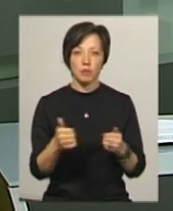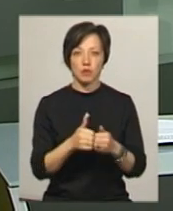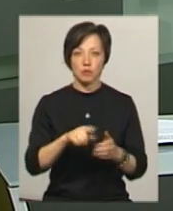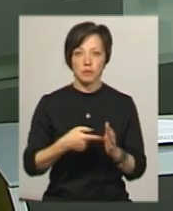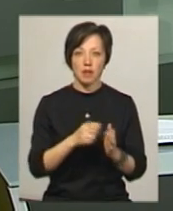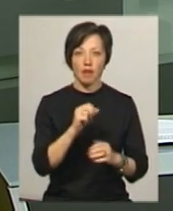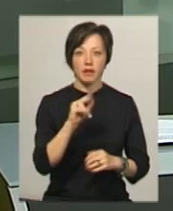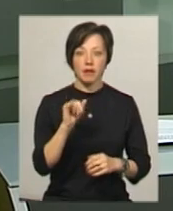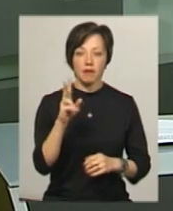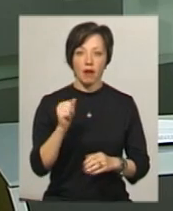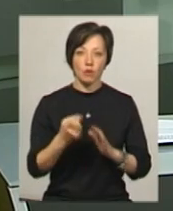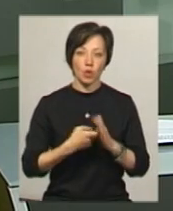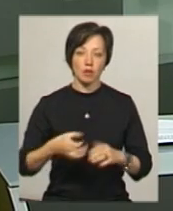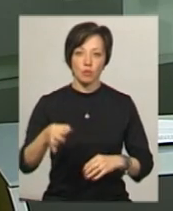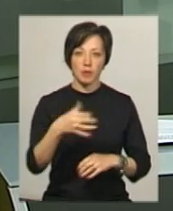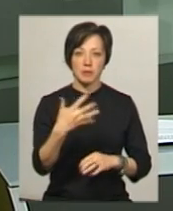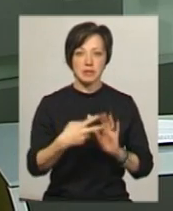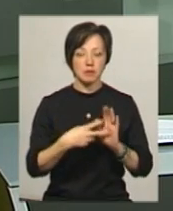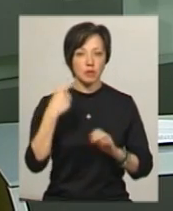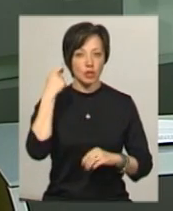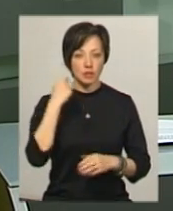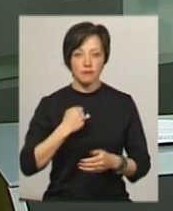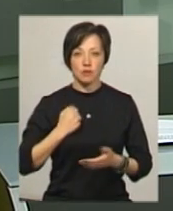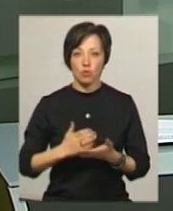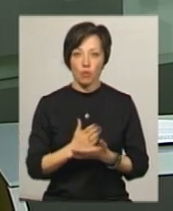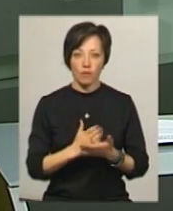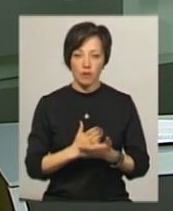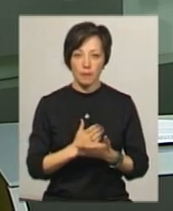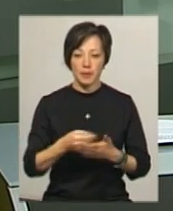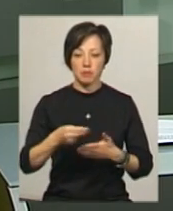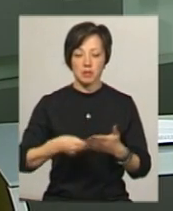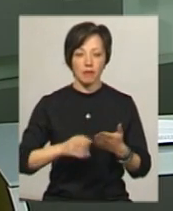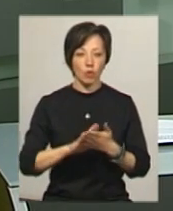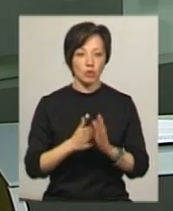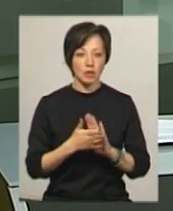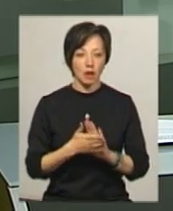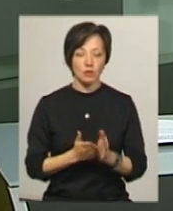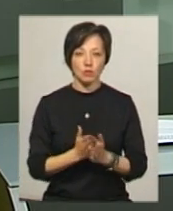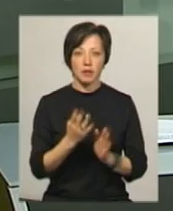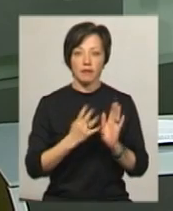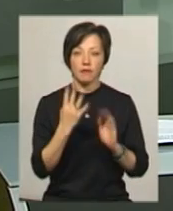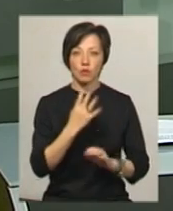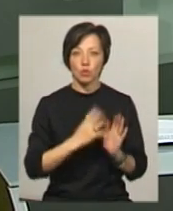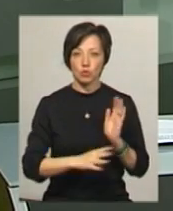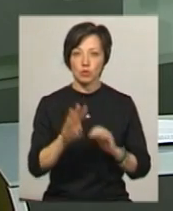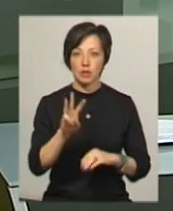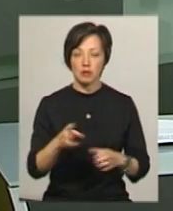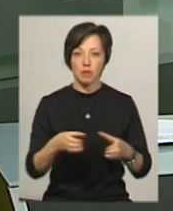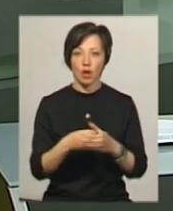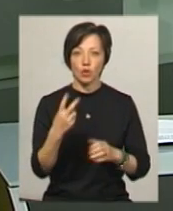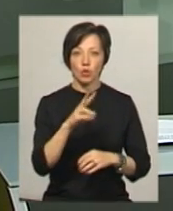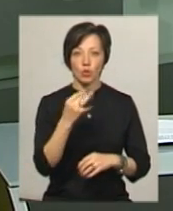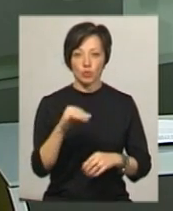Авдіївка Донецької області 57-річний військовий Микола Неживий підписав контракт на службу у 93-й бригаді 2